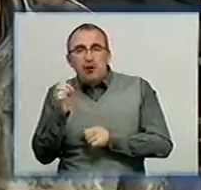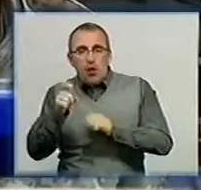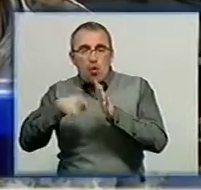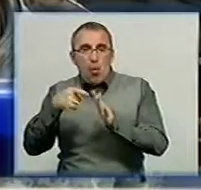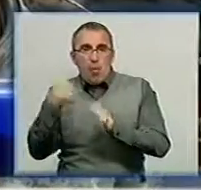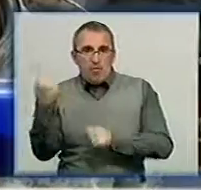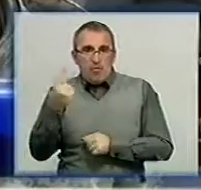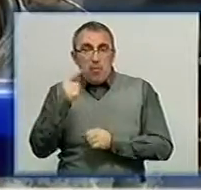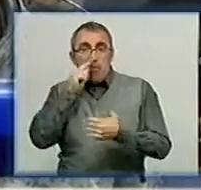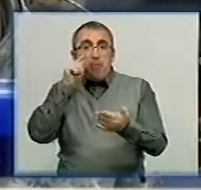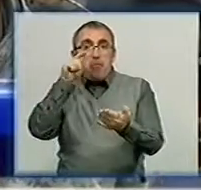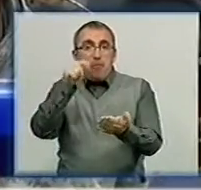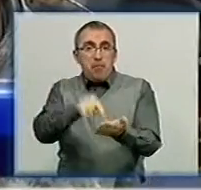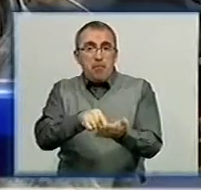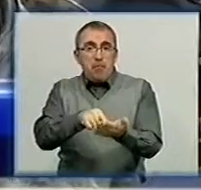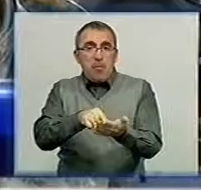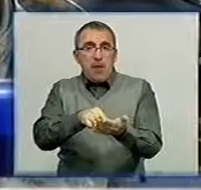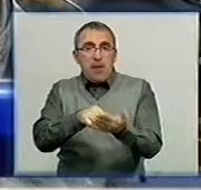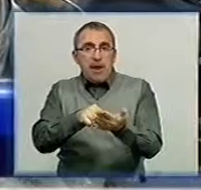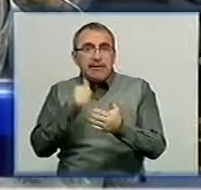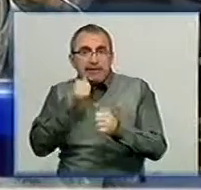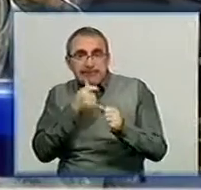Попали його, можна сказати, в засаду.